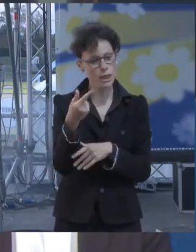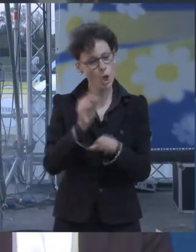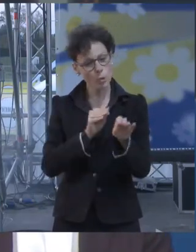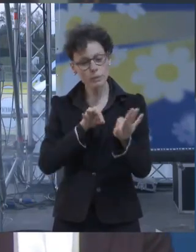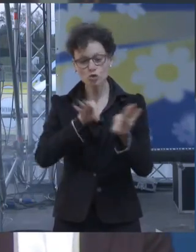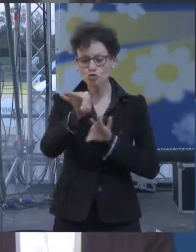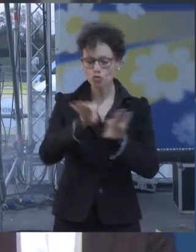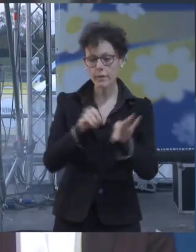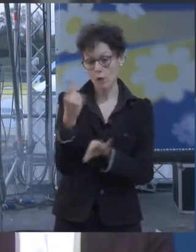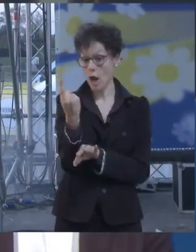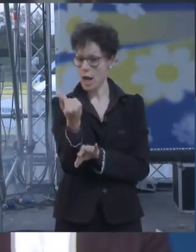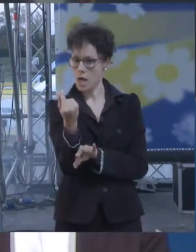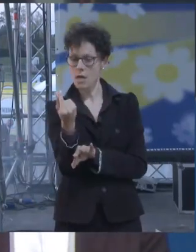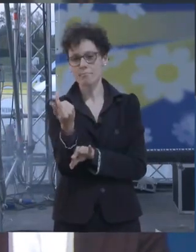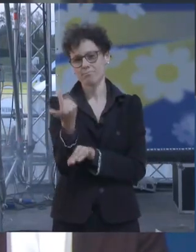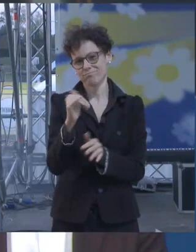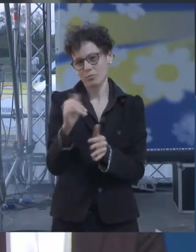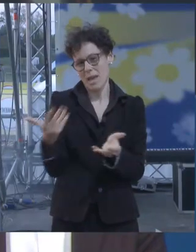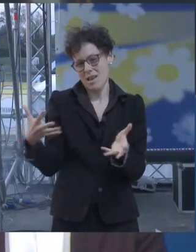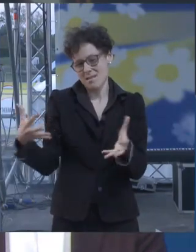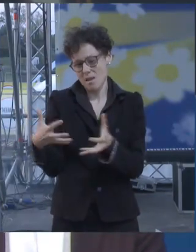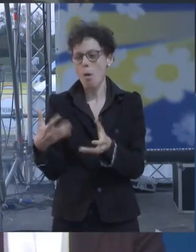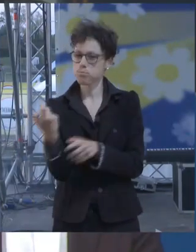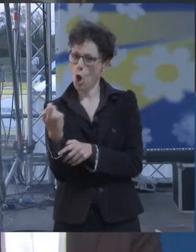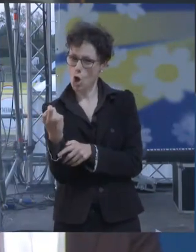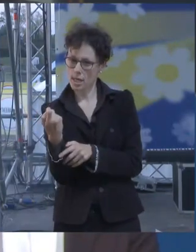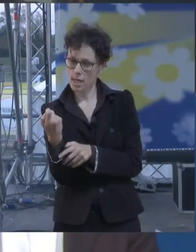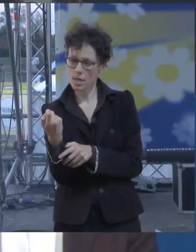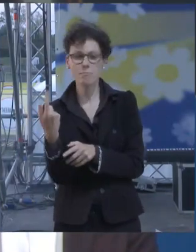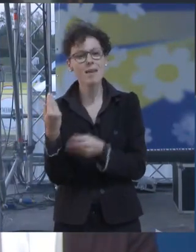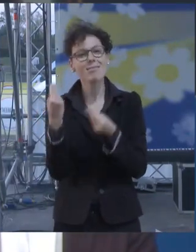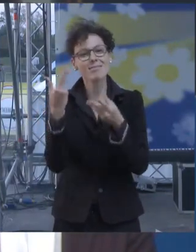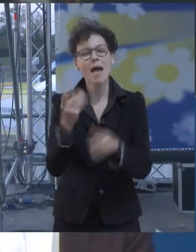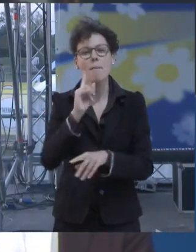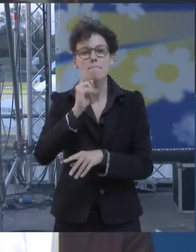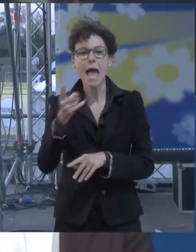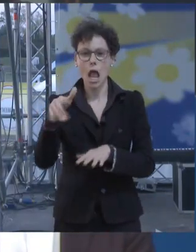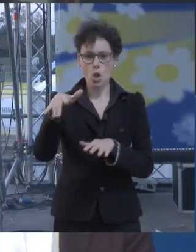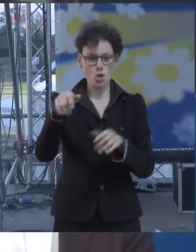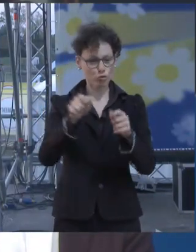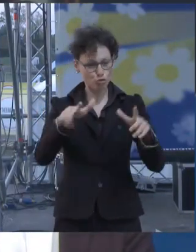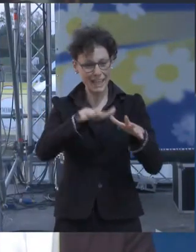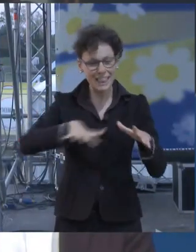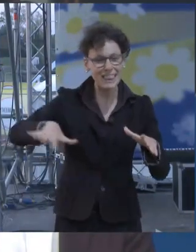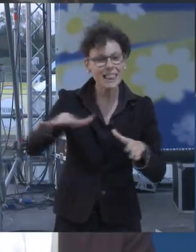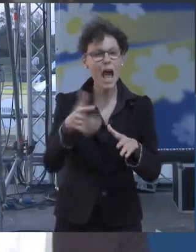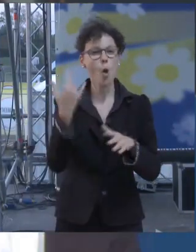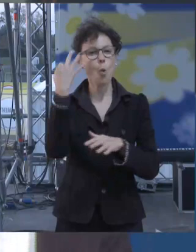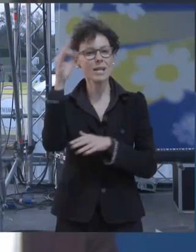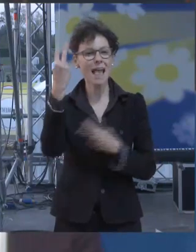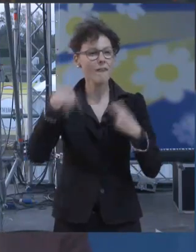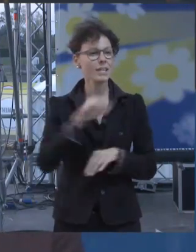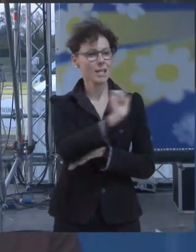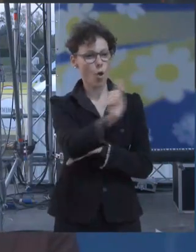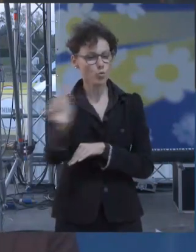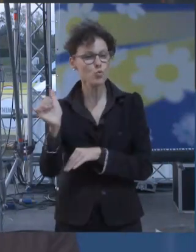sono poche purtroppo in piccoli interventi di agopuntura urbana per cercare di migliorare la qualità della vita di ciascuno di noi interveniamo su